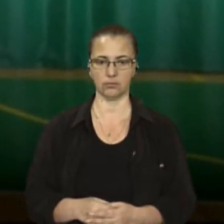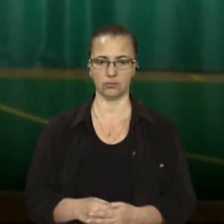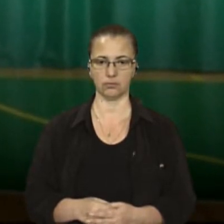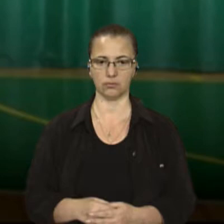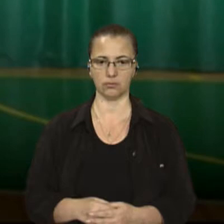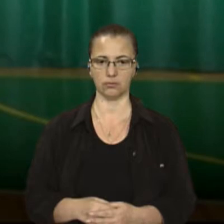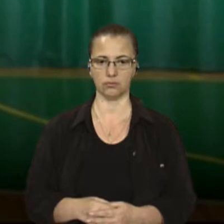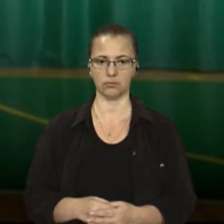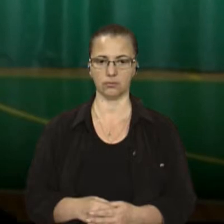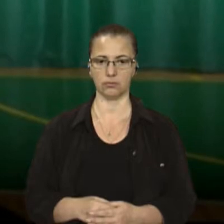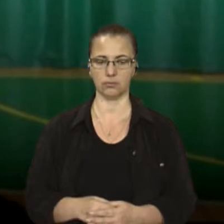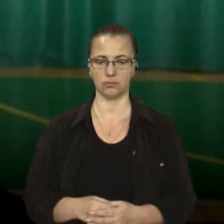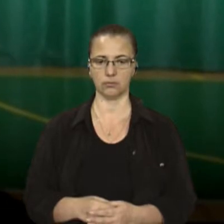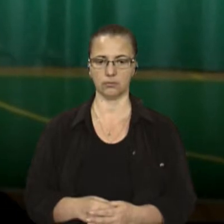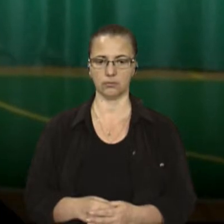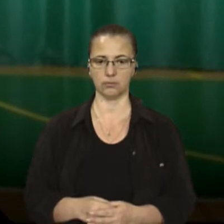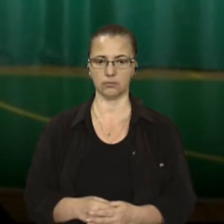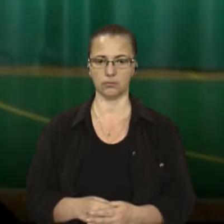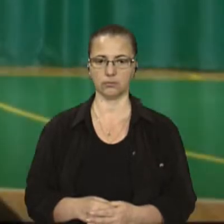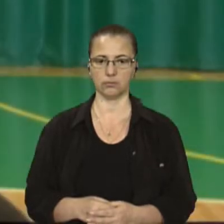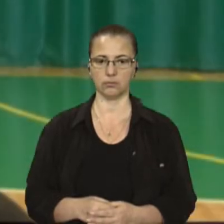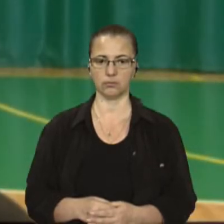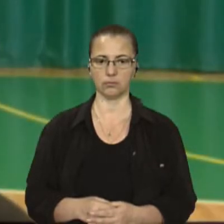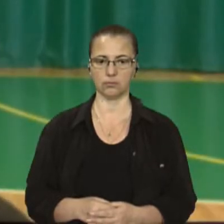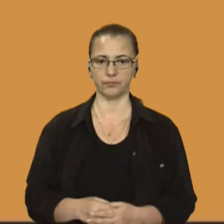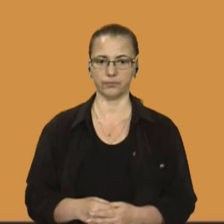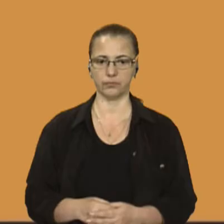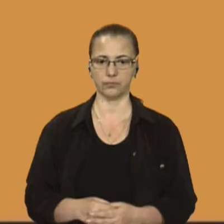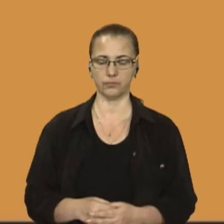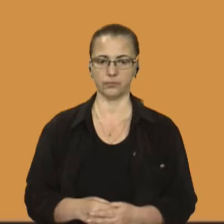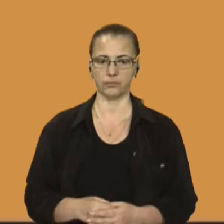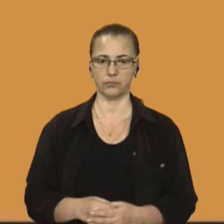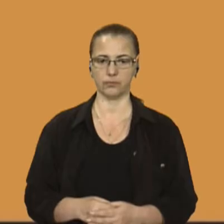першими, зразу і гра пішла під наш контроль, напевно, взяли м'яч під контроль.